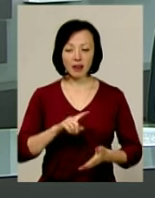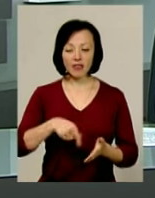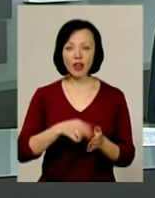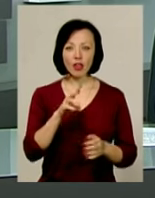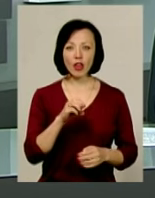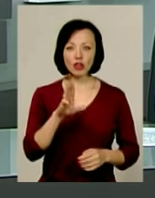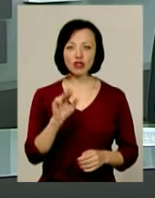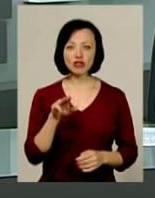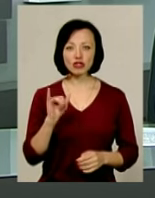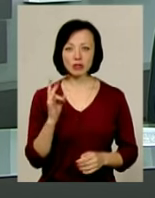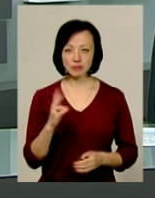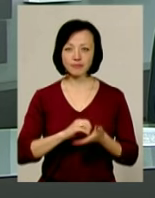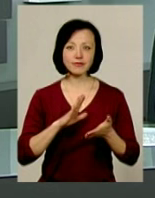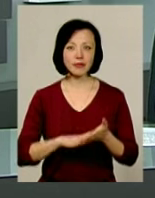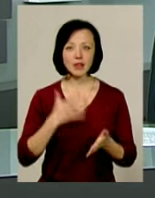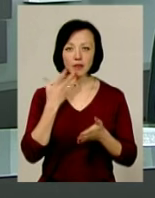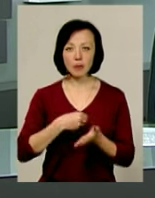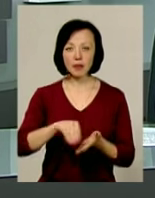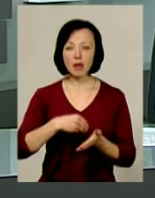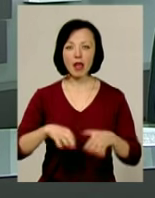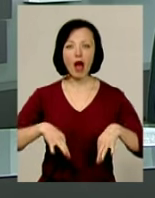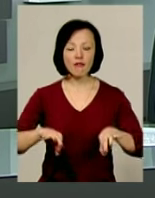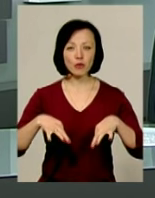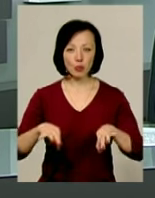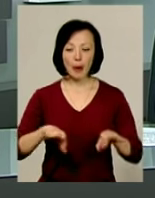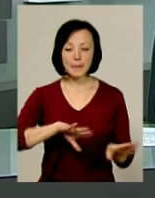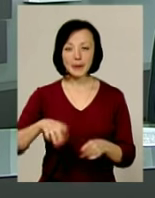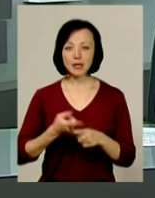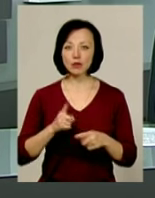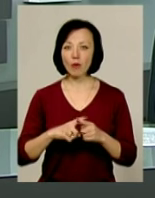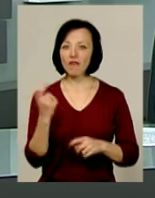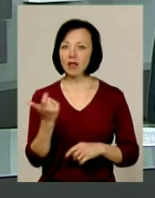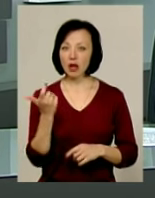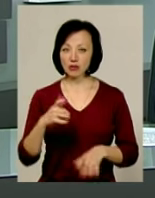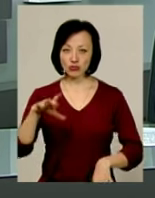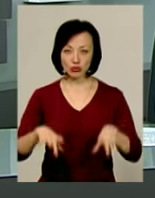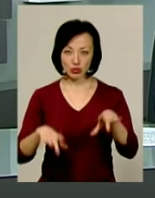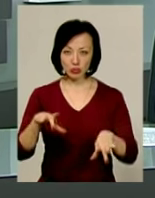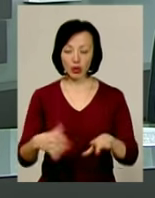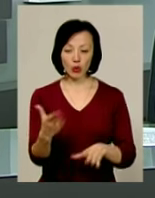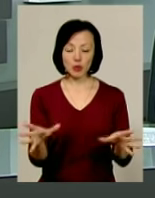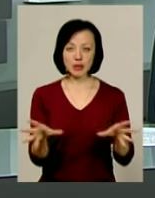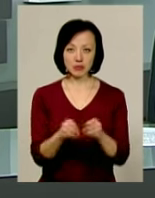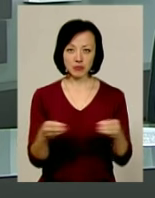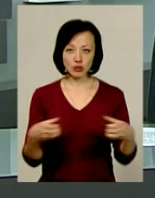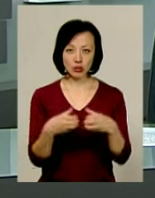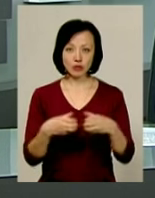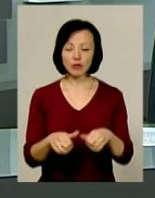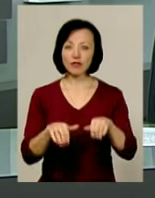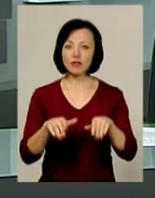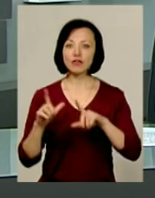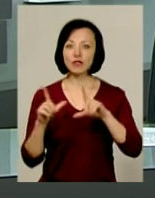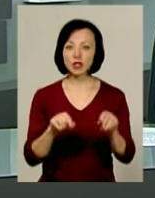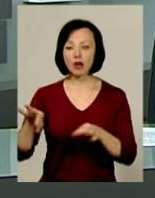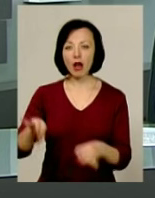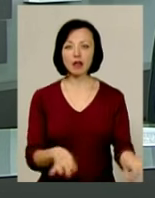відзначили придбання автівки «Міцубіші Паджеро». Після чого власник позашляховика і його співчарочники вирішили кататися